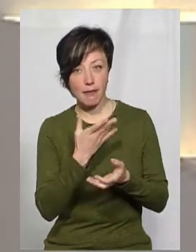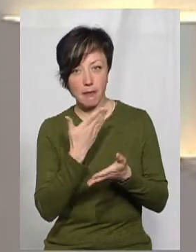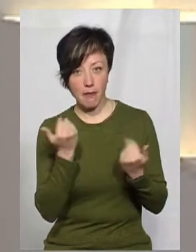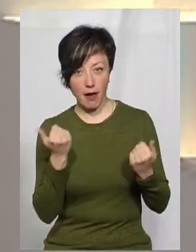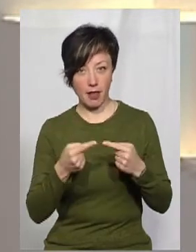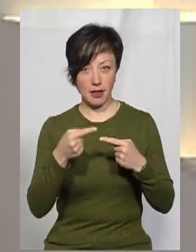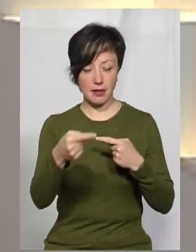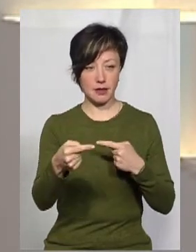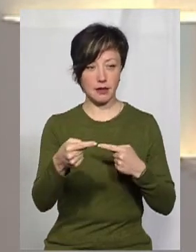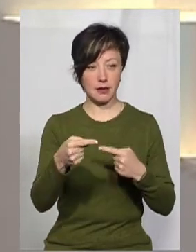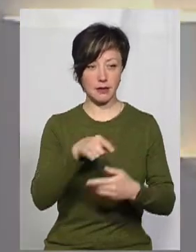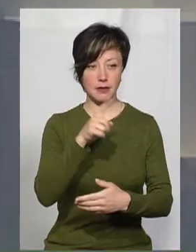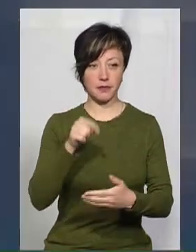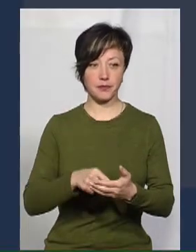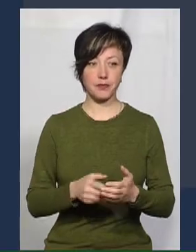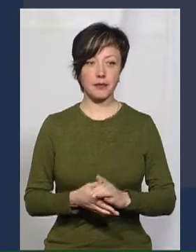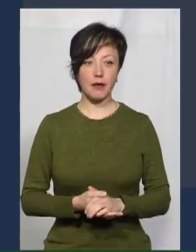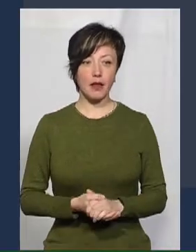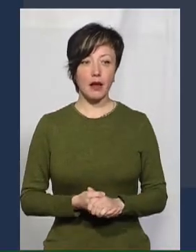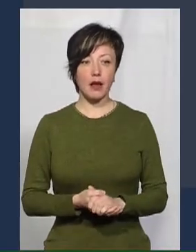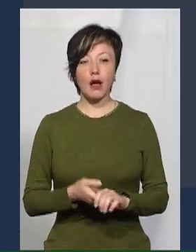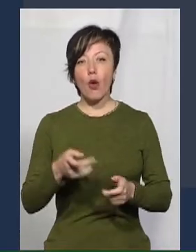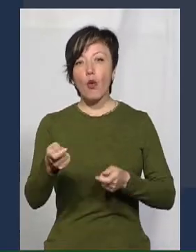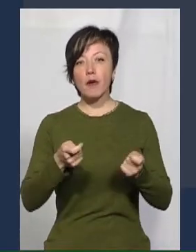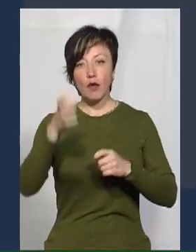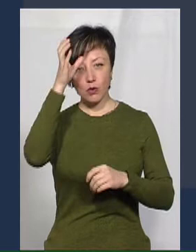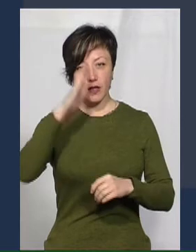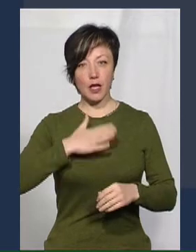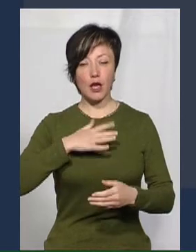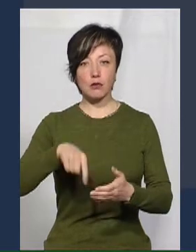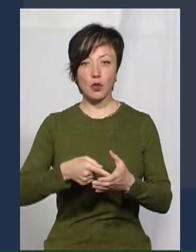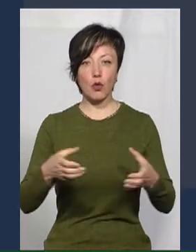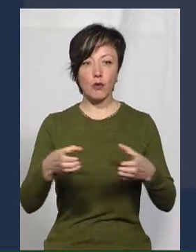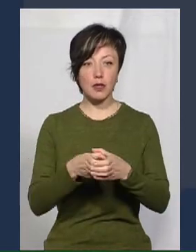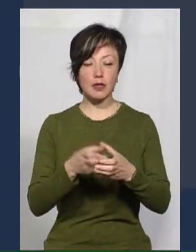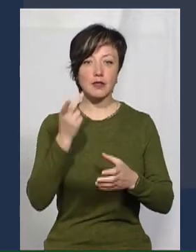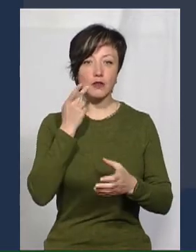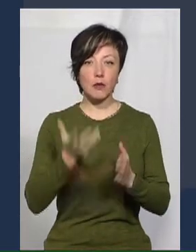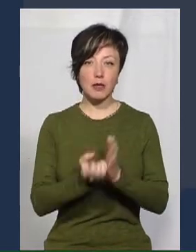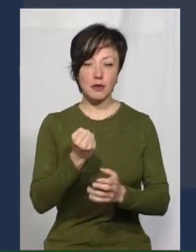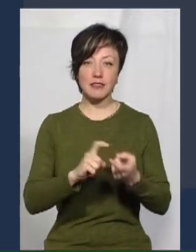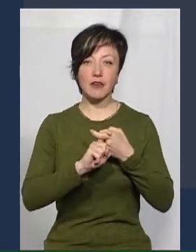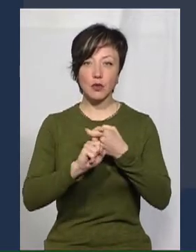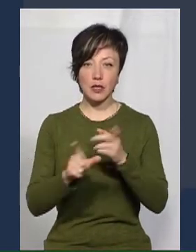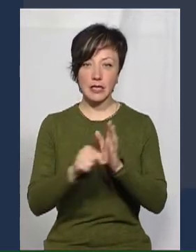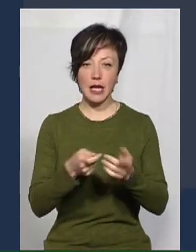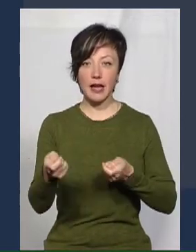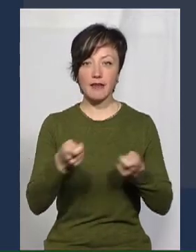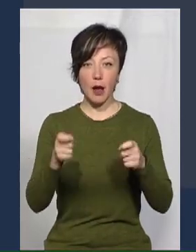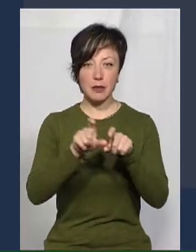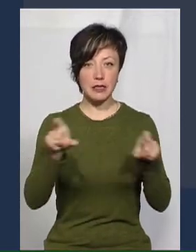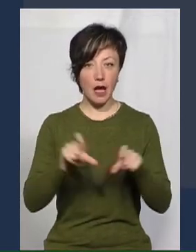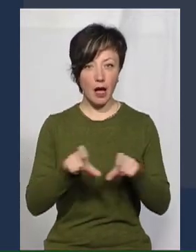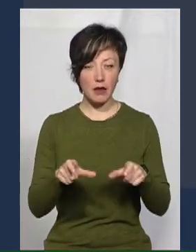Ми підтримує, управління освіти нашої міської громади підтримує постійний зв'язок з керівниками